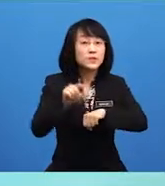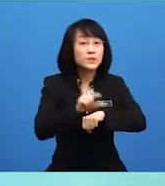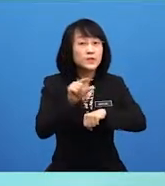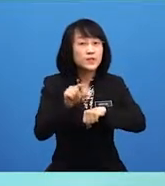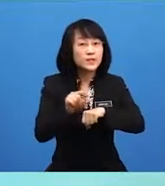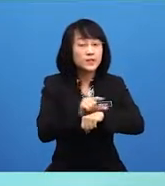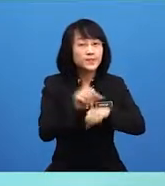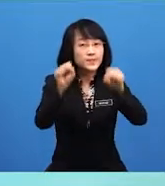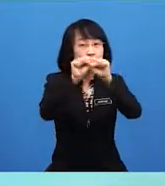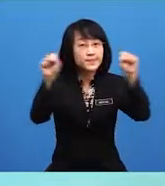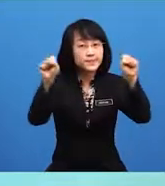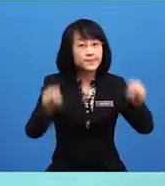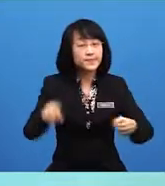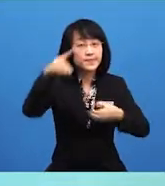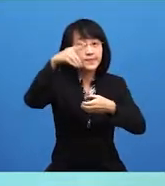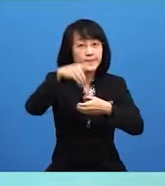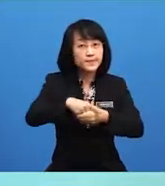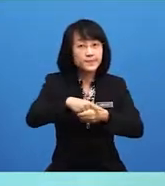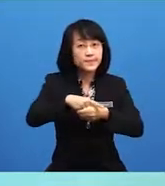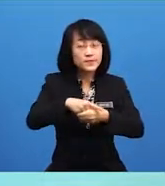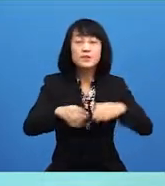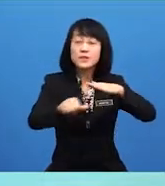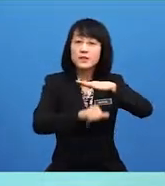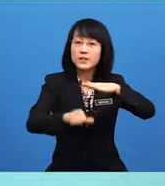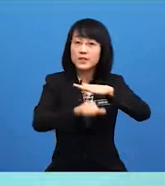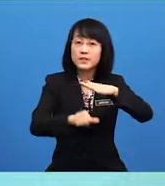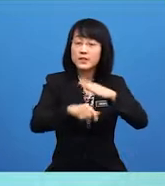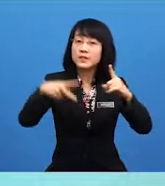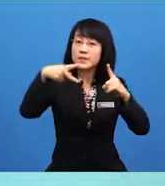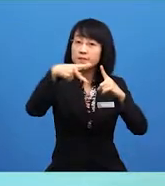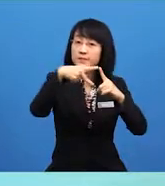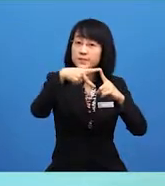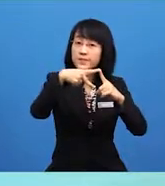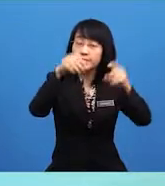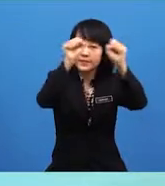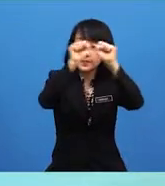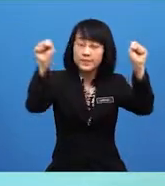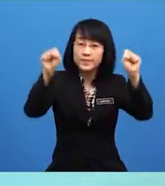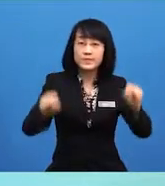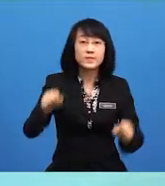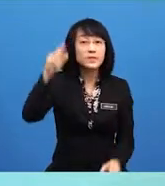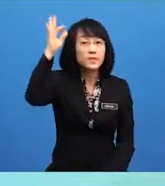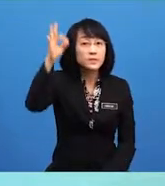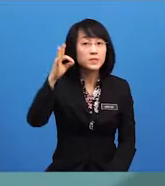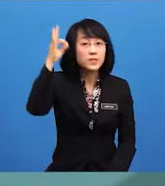sistem demokrasi berasaskan kepada sistem persekutuan.